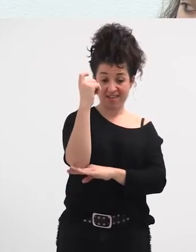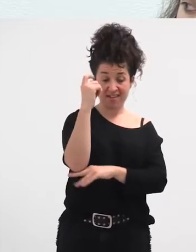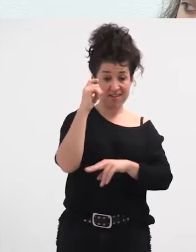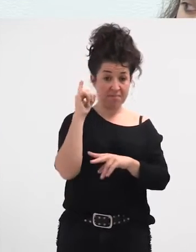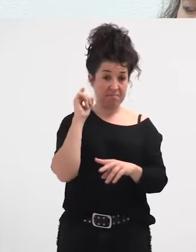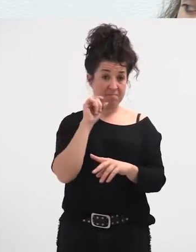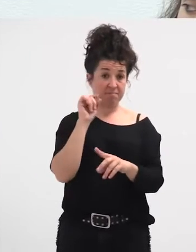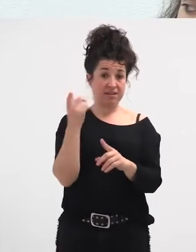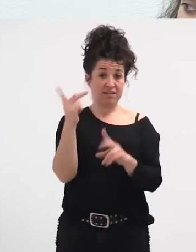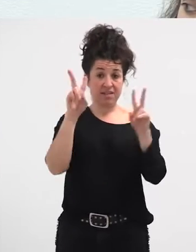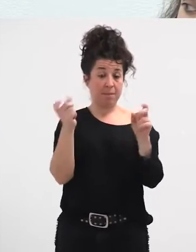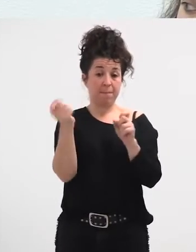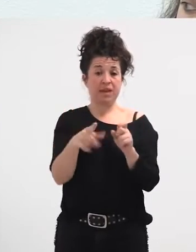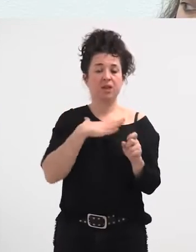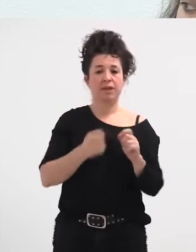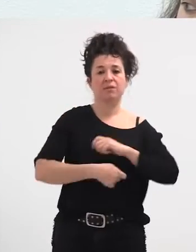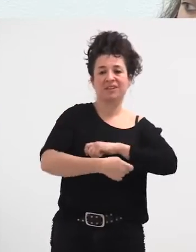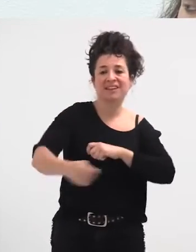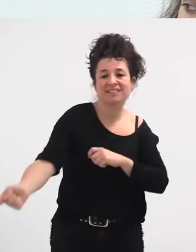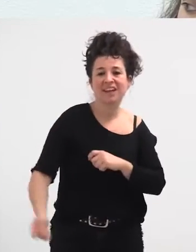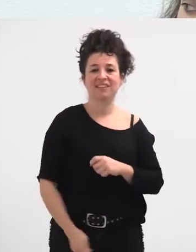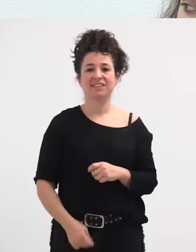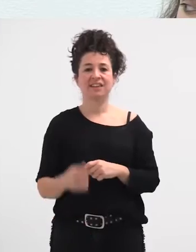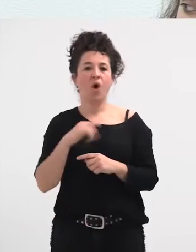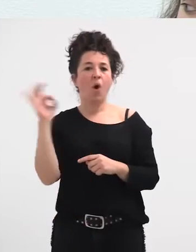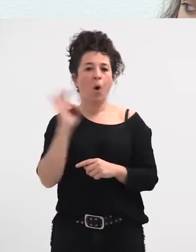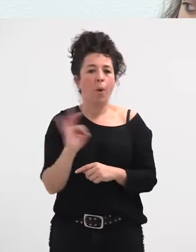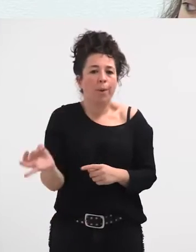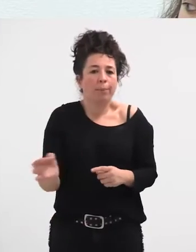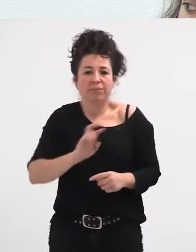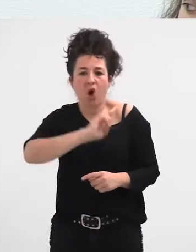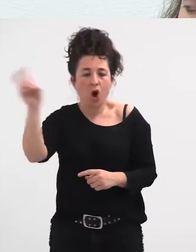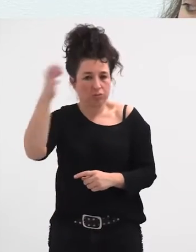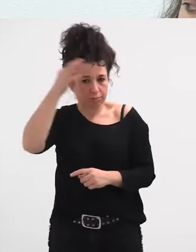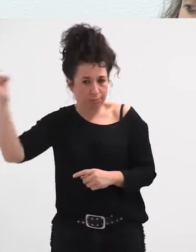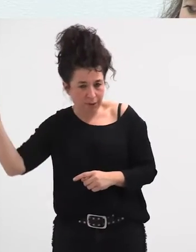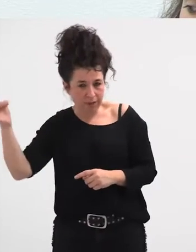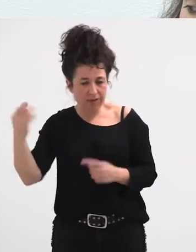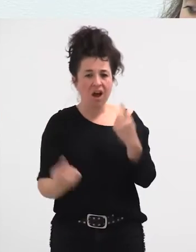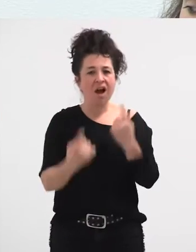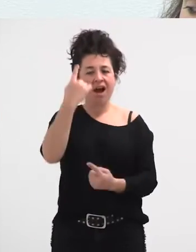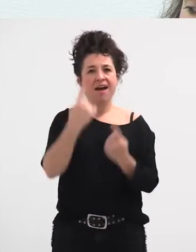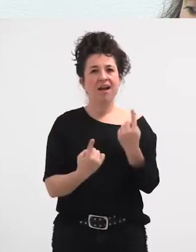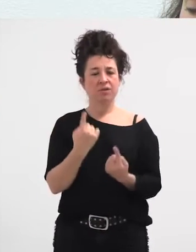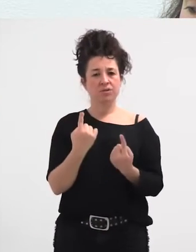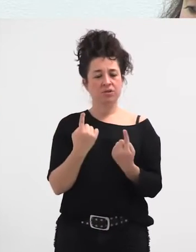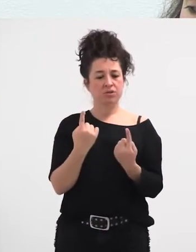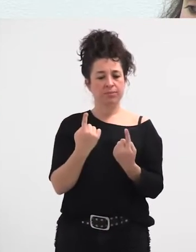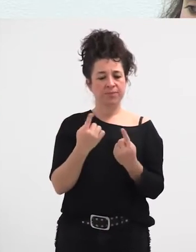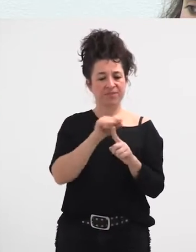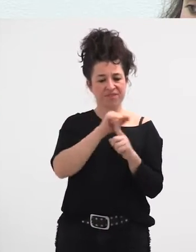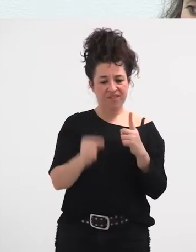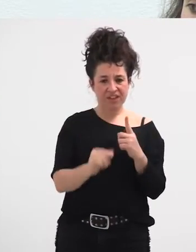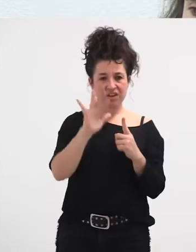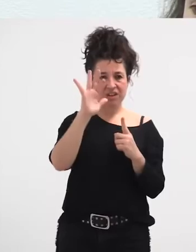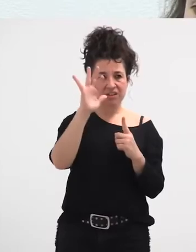bilbon, hitz egin dezakegula tuteran, ezakit, badaudelako gauza batzuk, balio dezaketelako hausnarketak